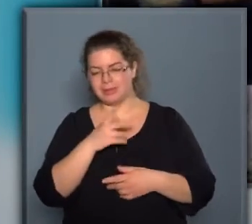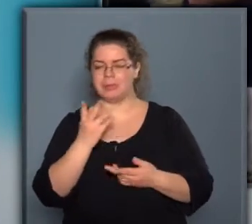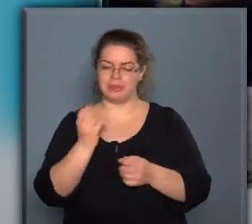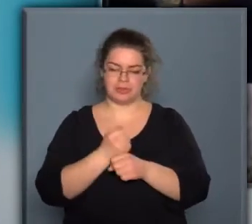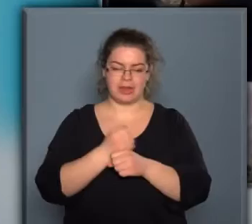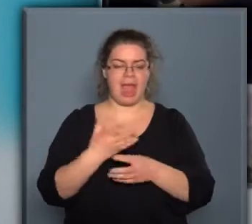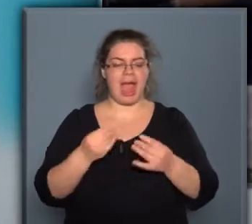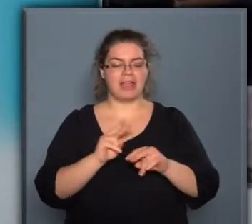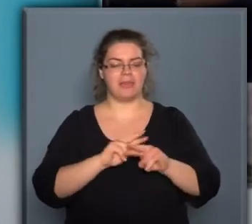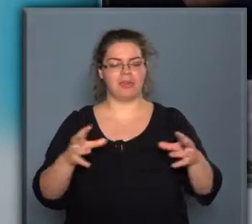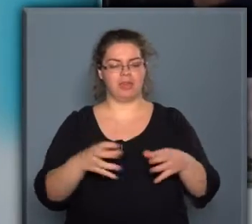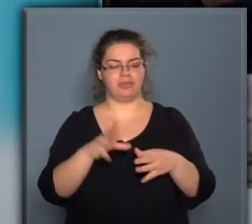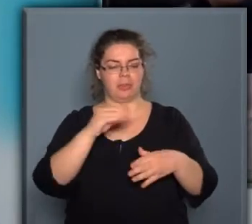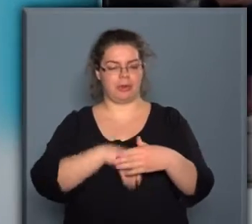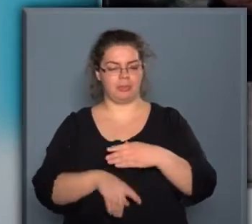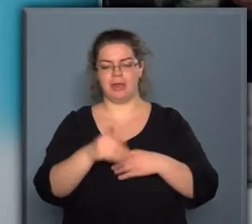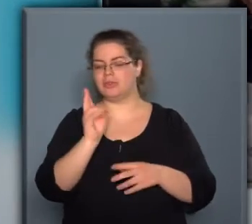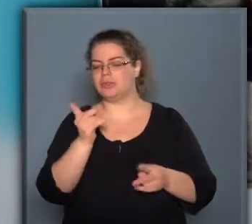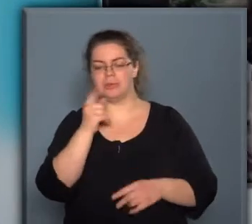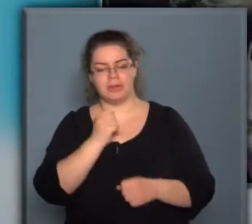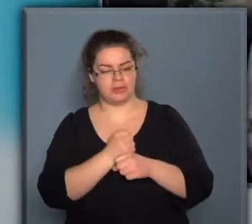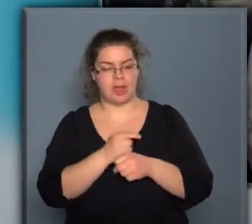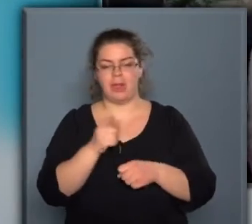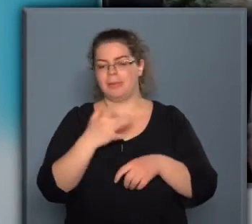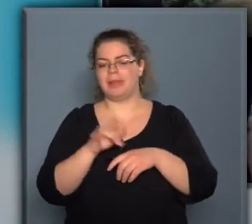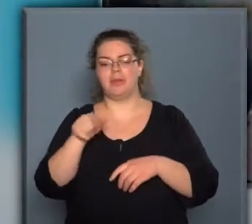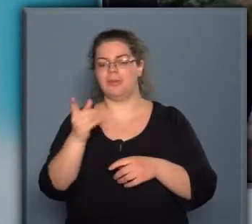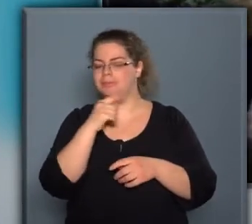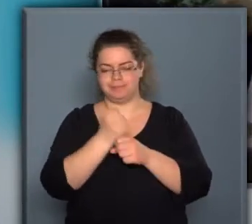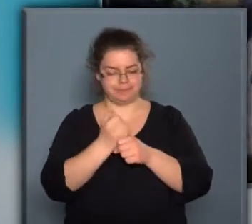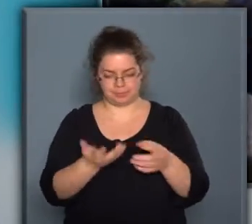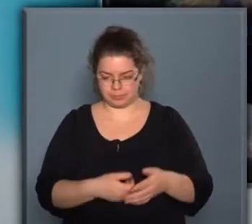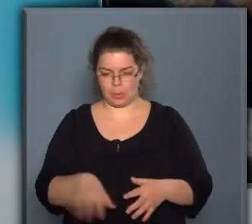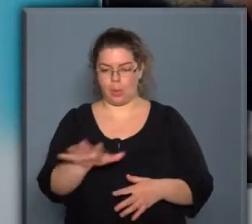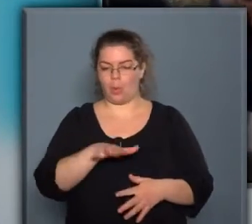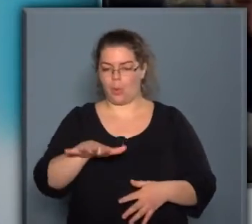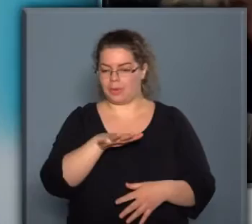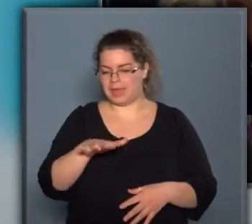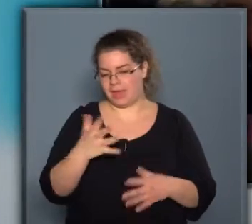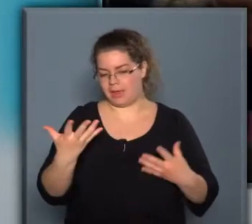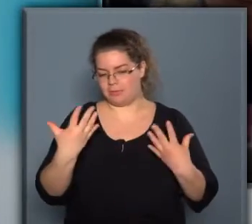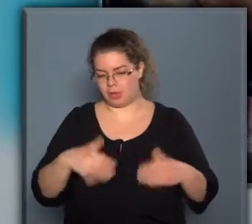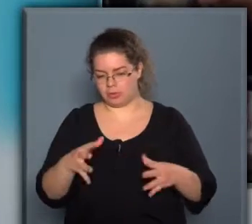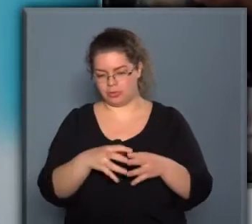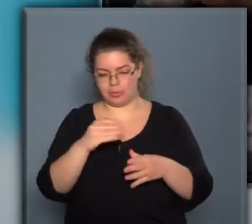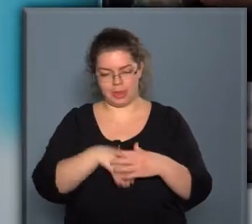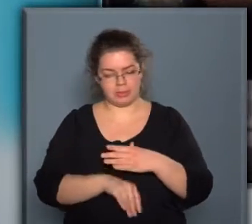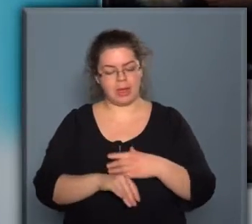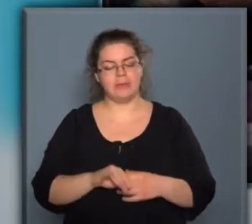csinál. Hányan vannak a csapatban, és ki mit csinál? Mi a dolga például önnek? Öten vagyunk a csapatban.